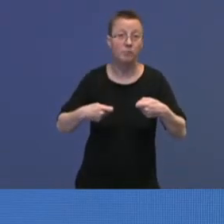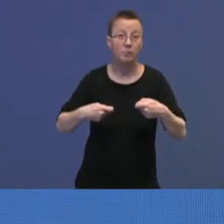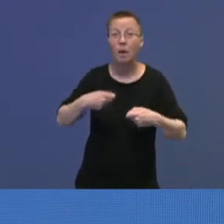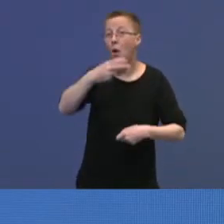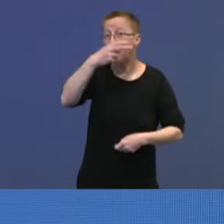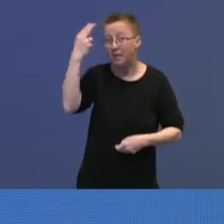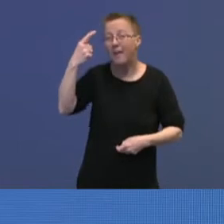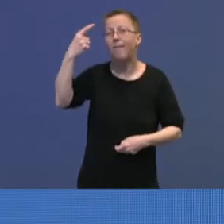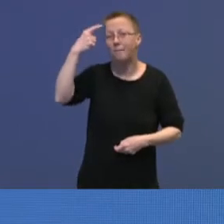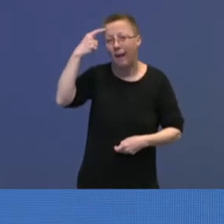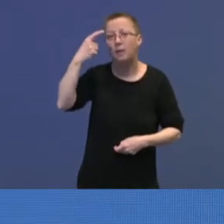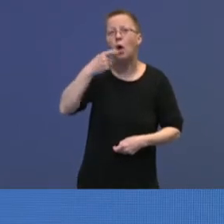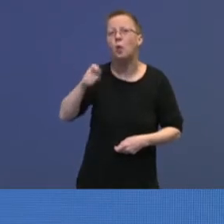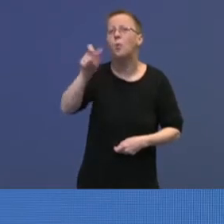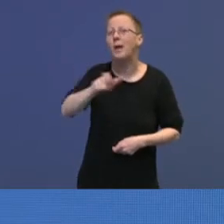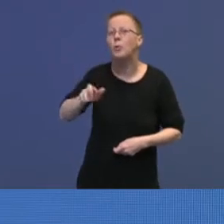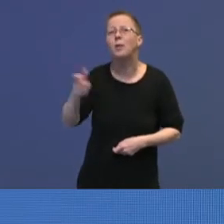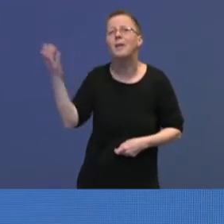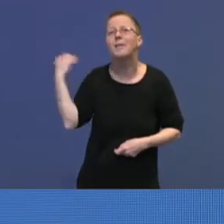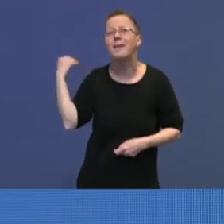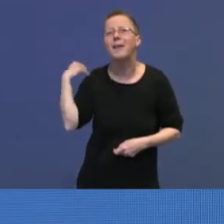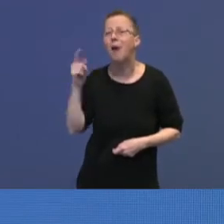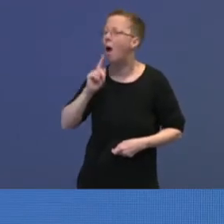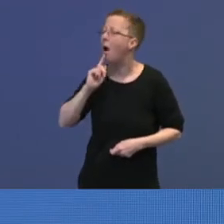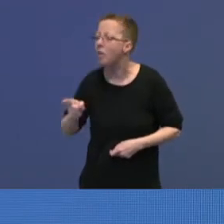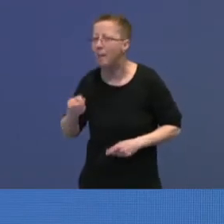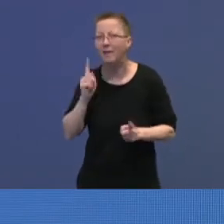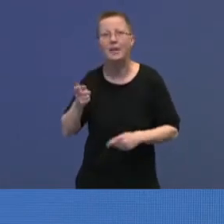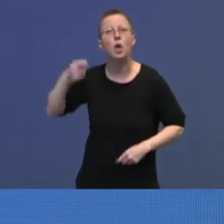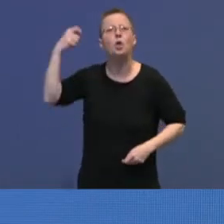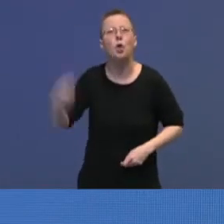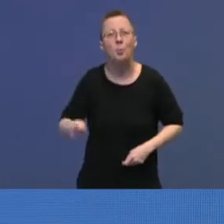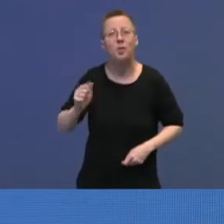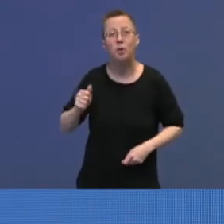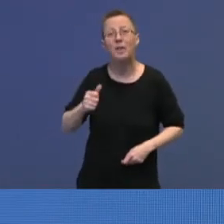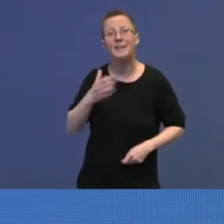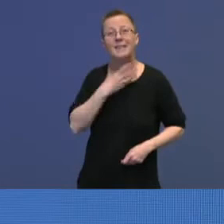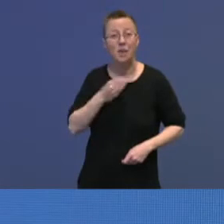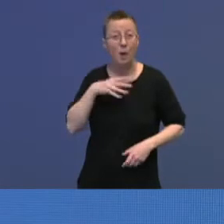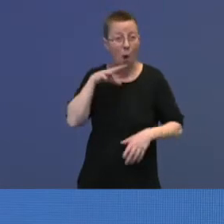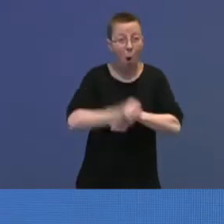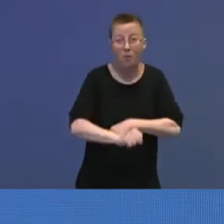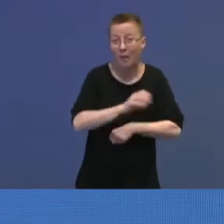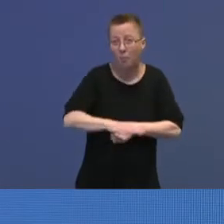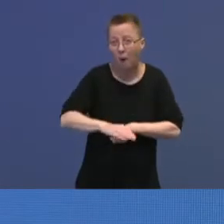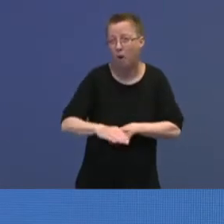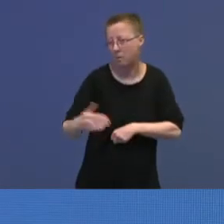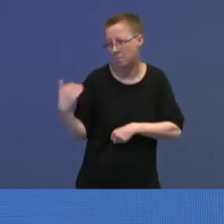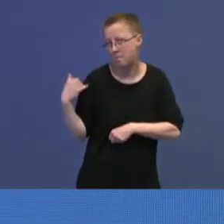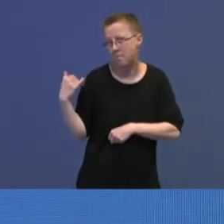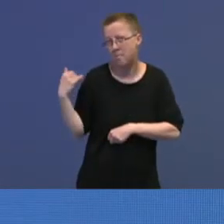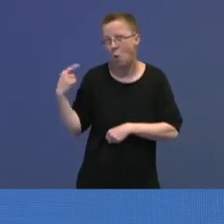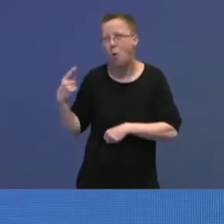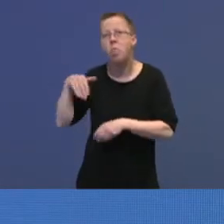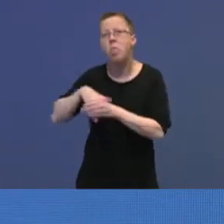Politiet er kjent med at personer som tidligere er anmeldt eller dømt for seksuelle overgrep mot barn de siste ukene har engasjert seg